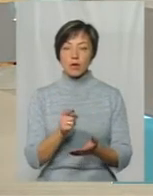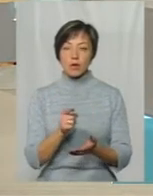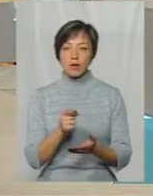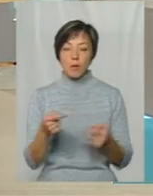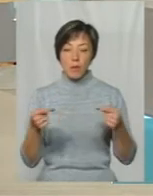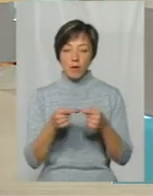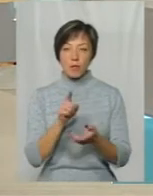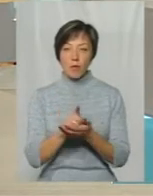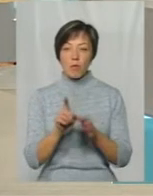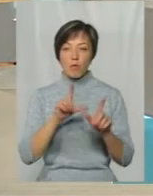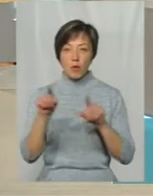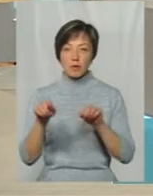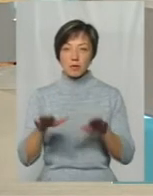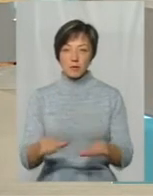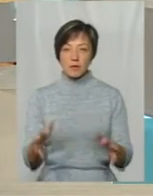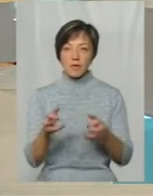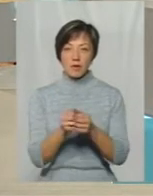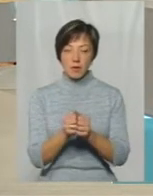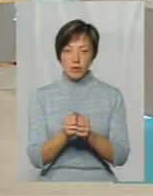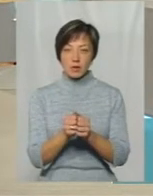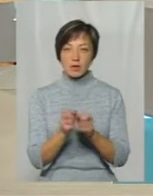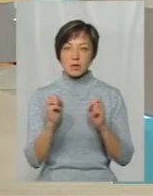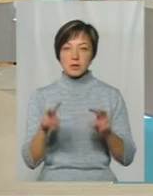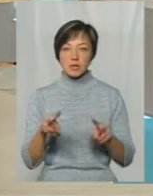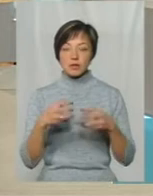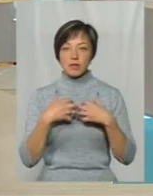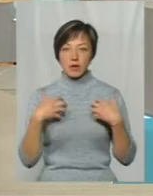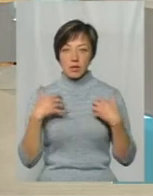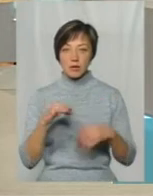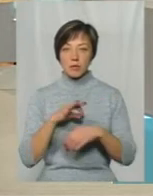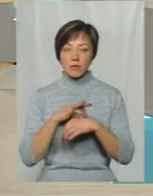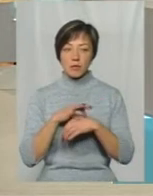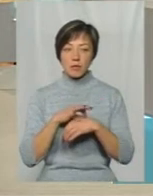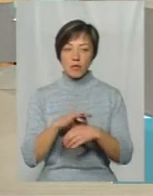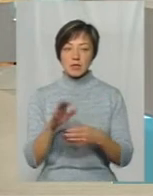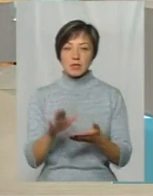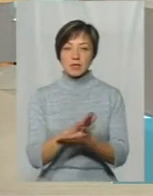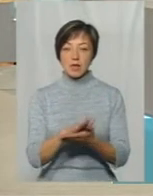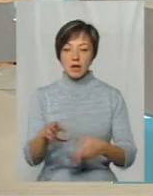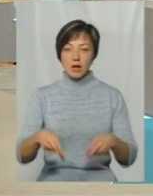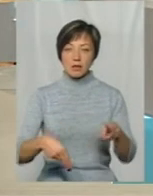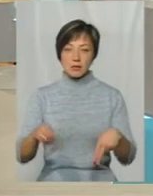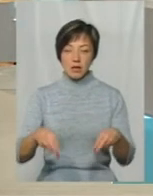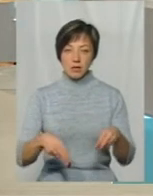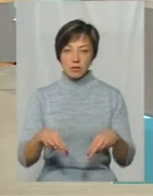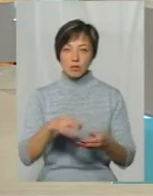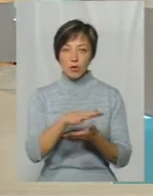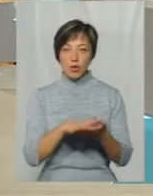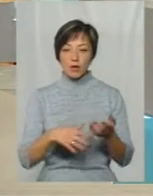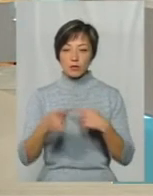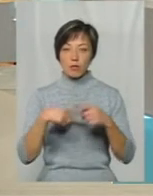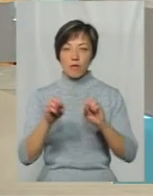має поїхати на це місце І виловити небезпечну тварину і провести її стерилізацію з подальшим